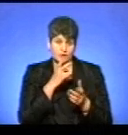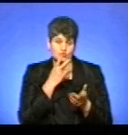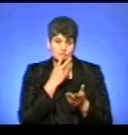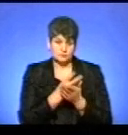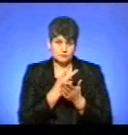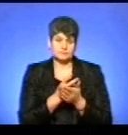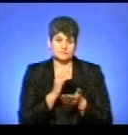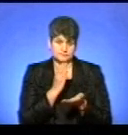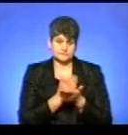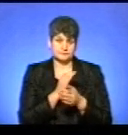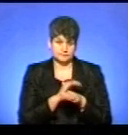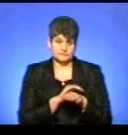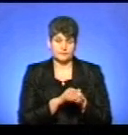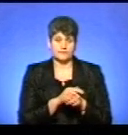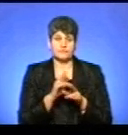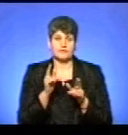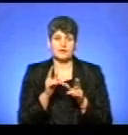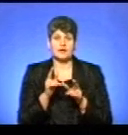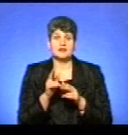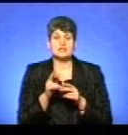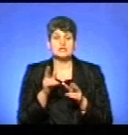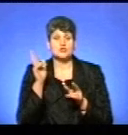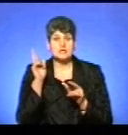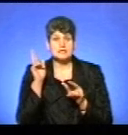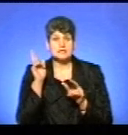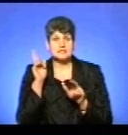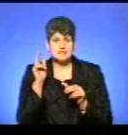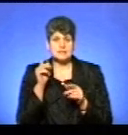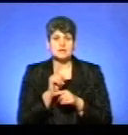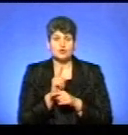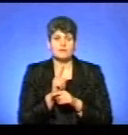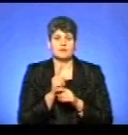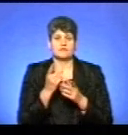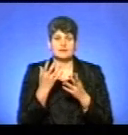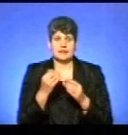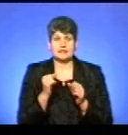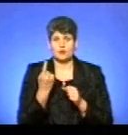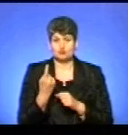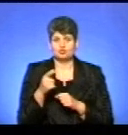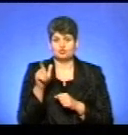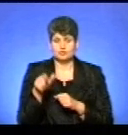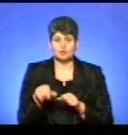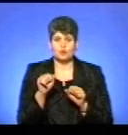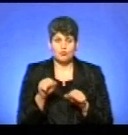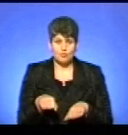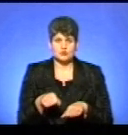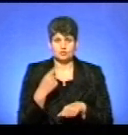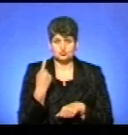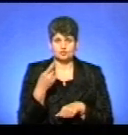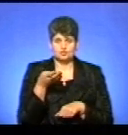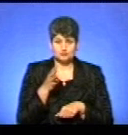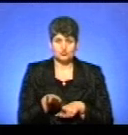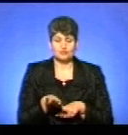є зайця росика, є норма відстрілення, відстрілу в день полювання на одного мисливця, одна особина, то